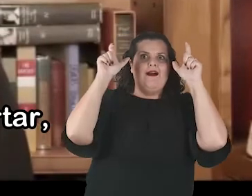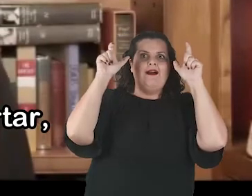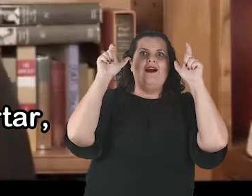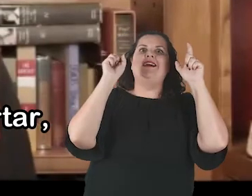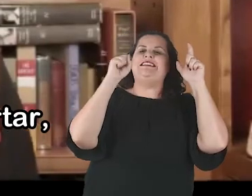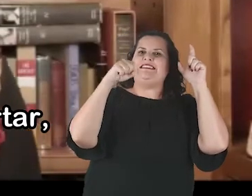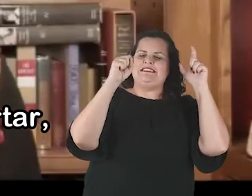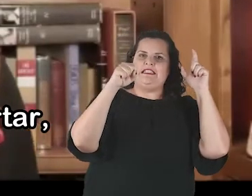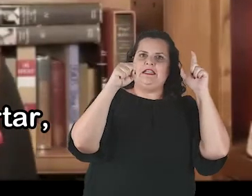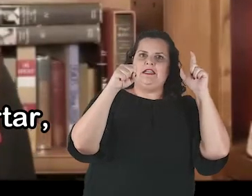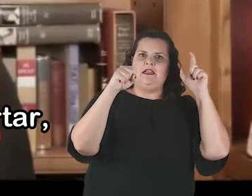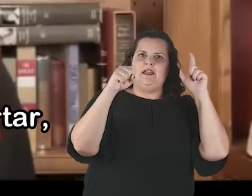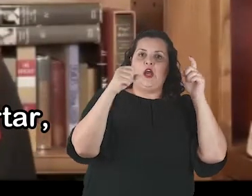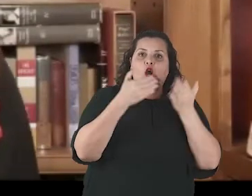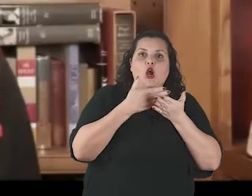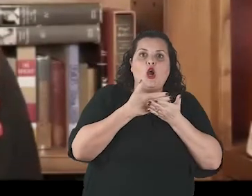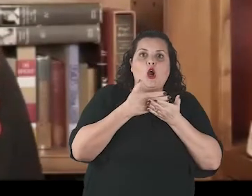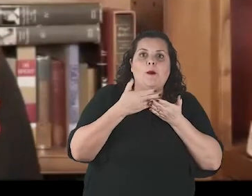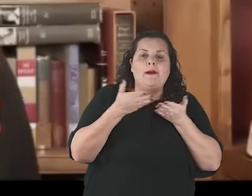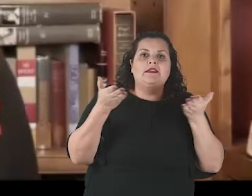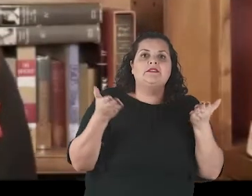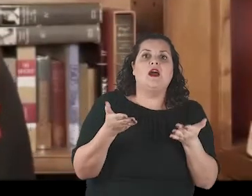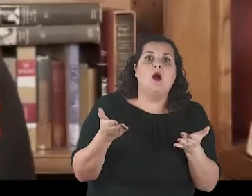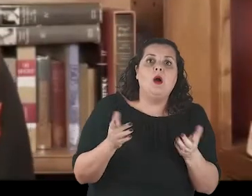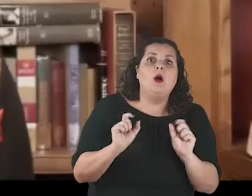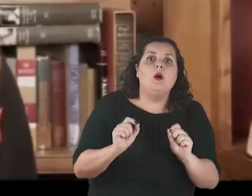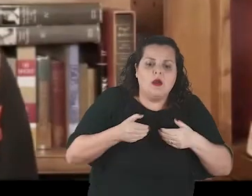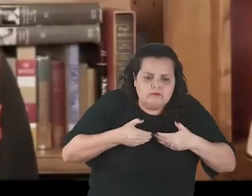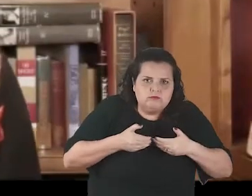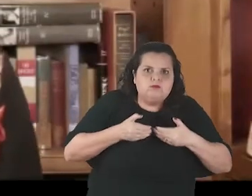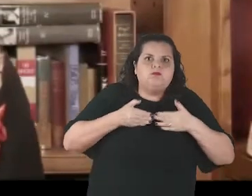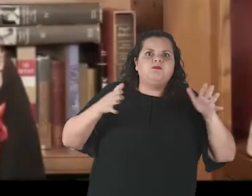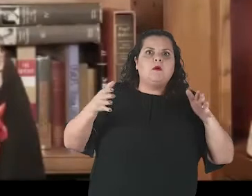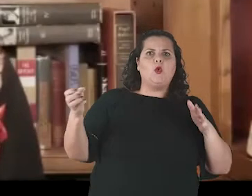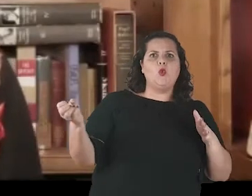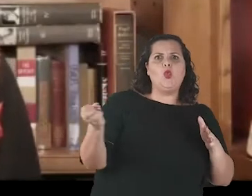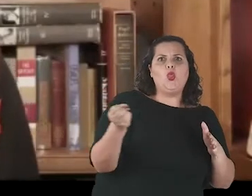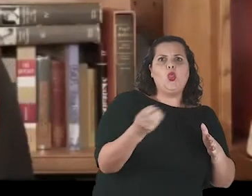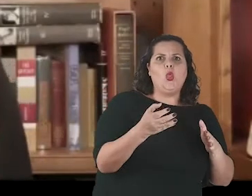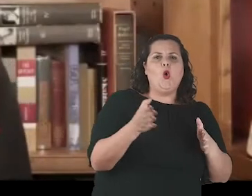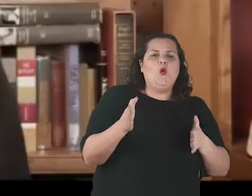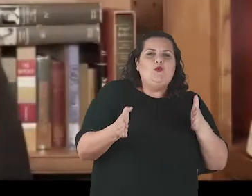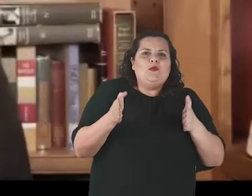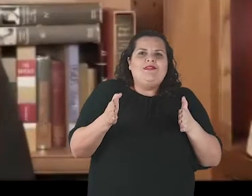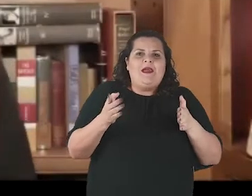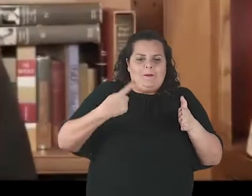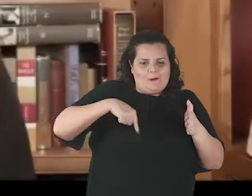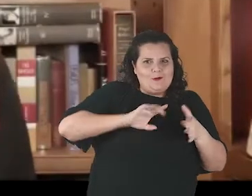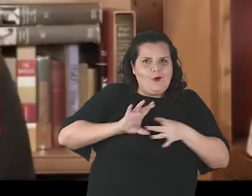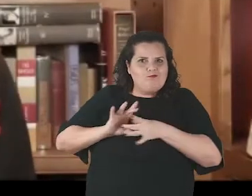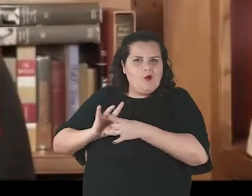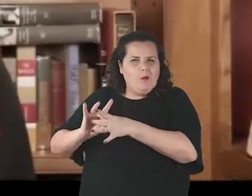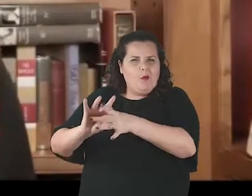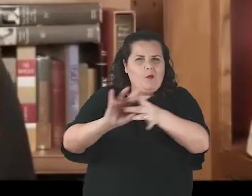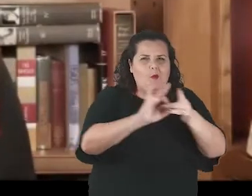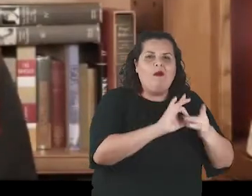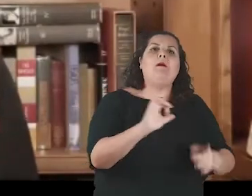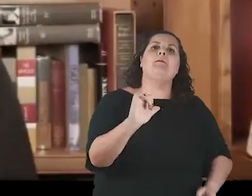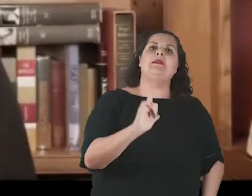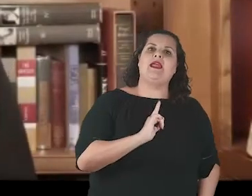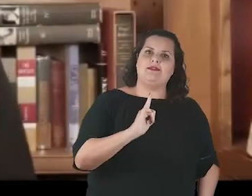awakening, my friends. The beginning of a new era in which we come together from every region